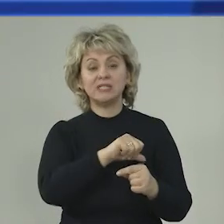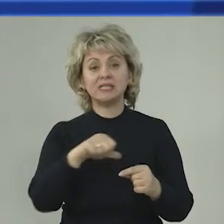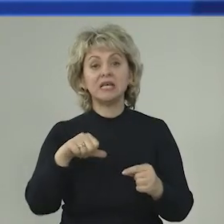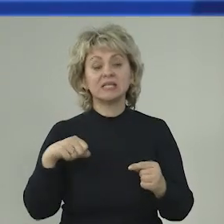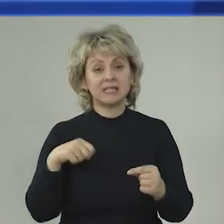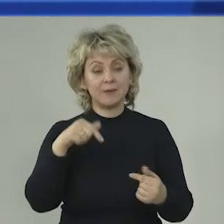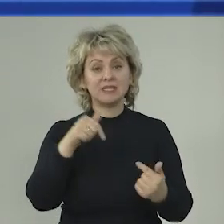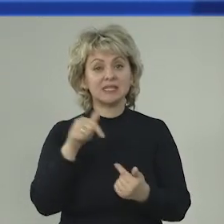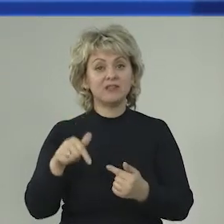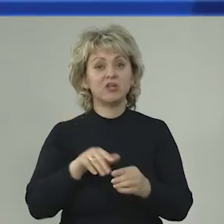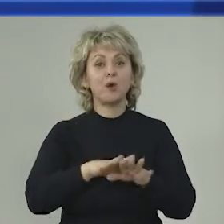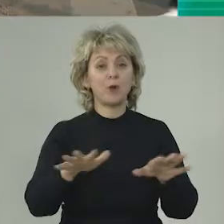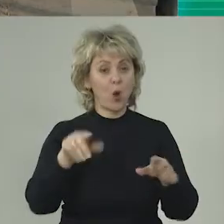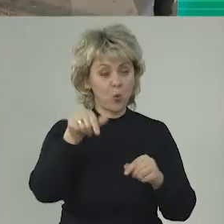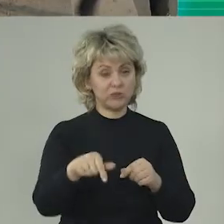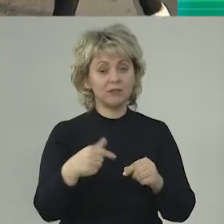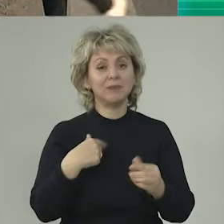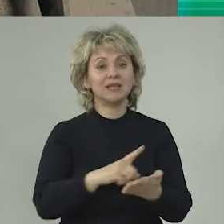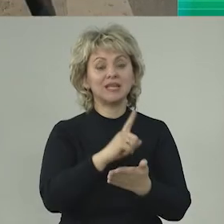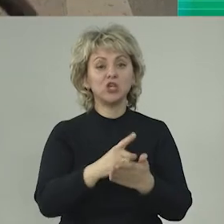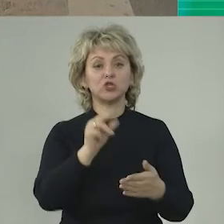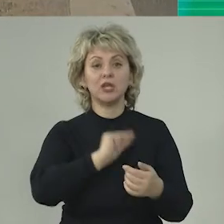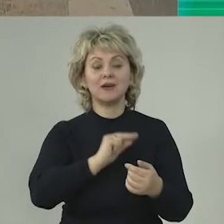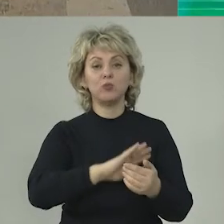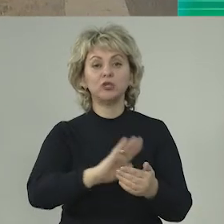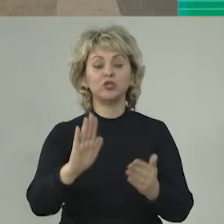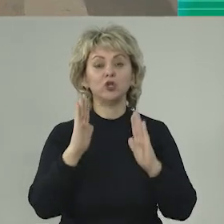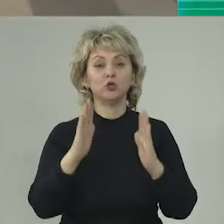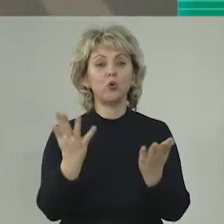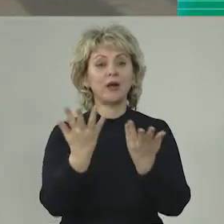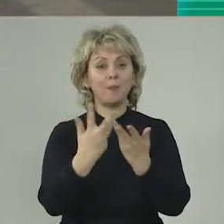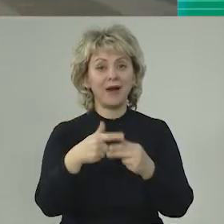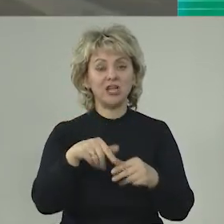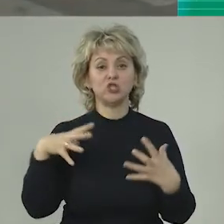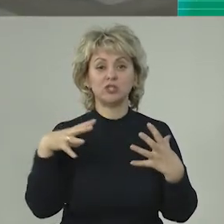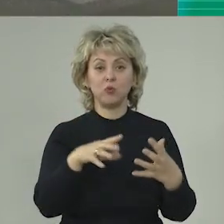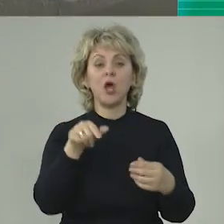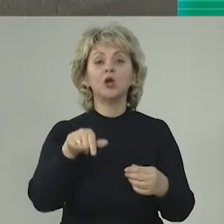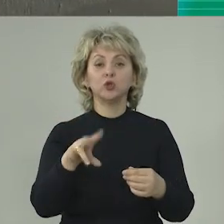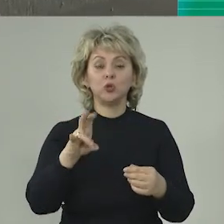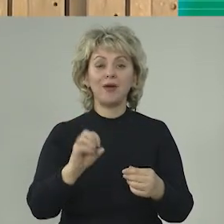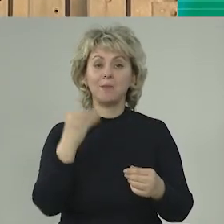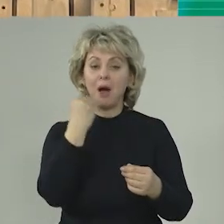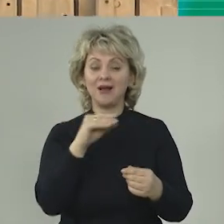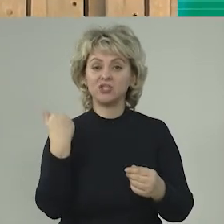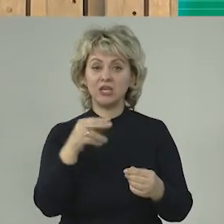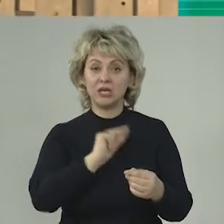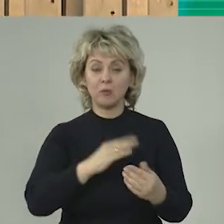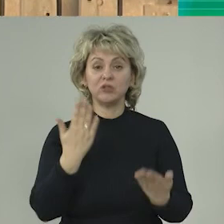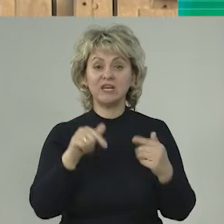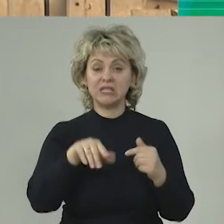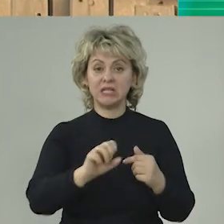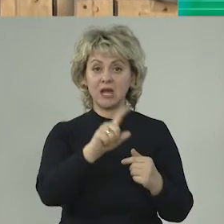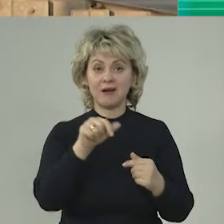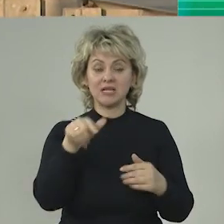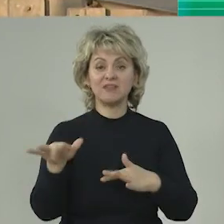непосредственно на Ростов-арену. Мы должны будем отработать не только по количеству шаттлов, но и по качеству их работы. Если